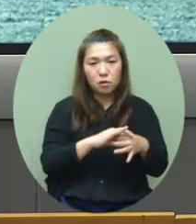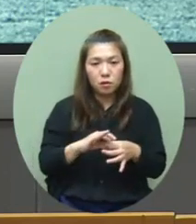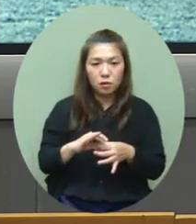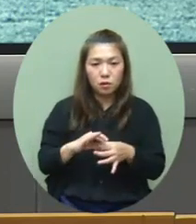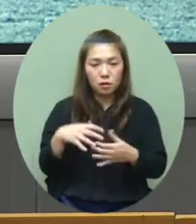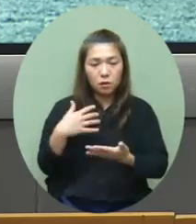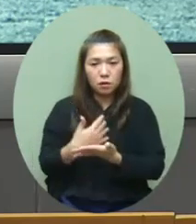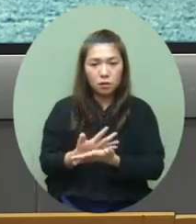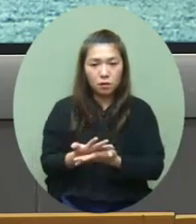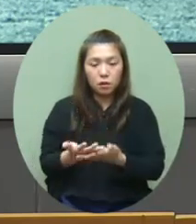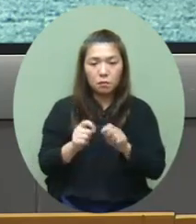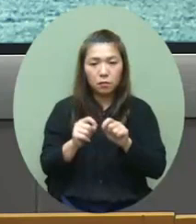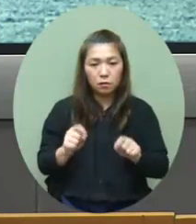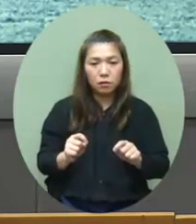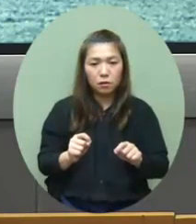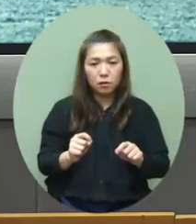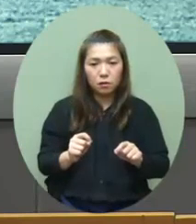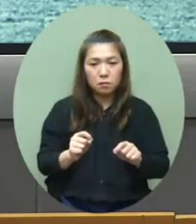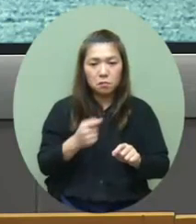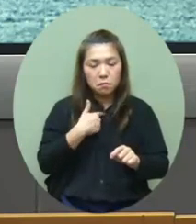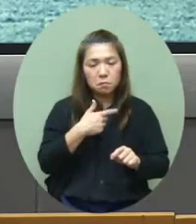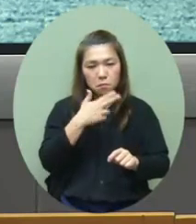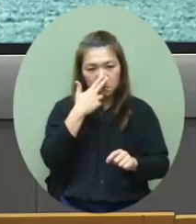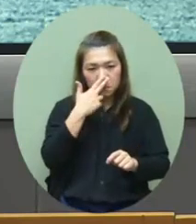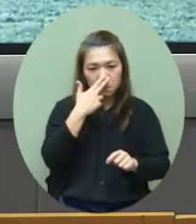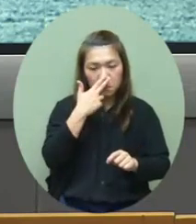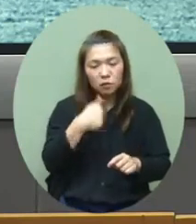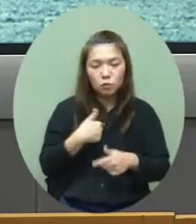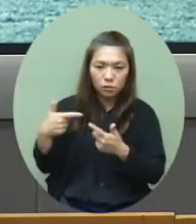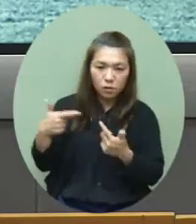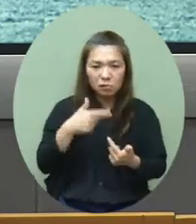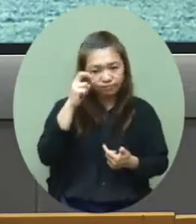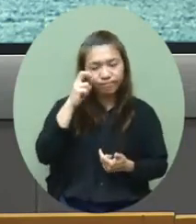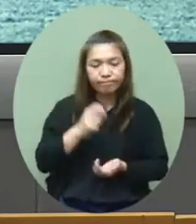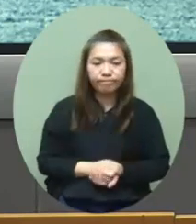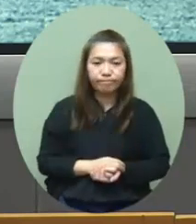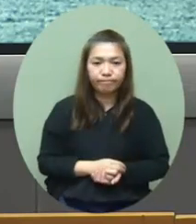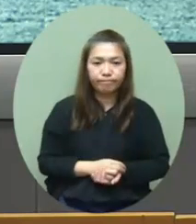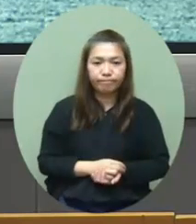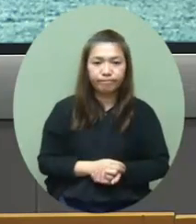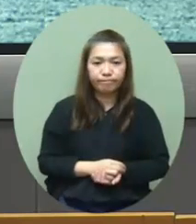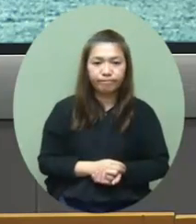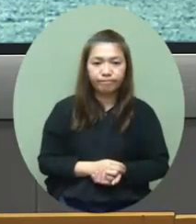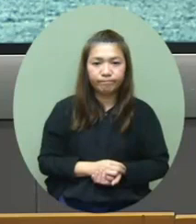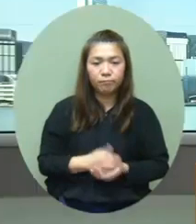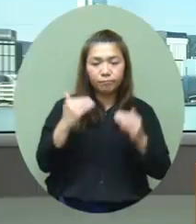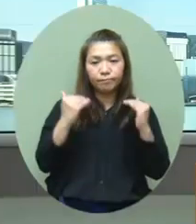其他的問題我覺得就可能都要繼續研究下一題